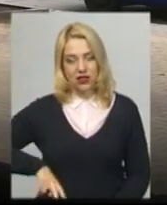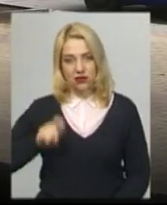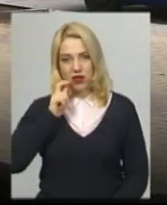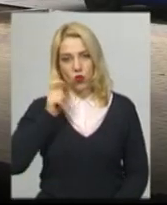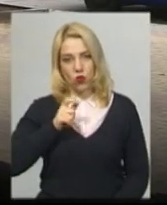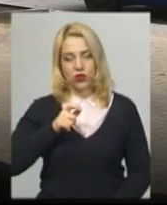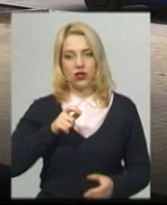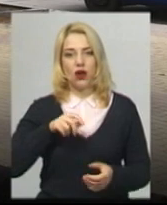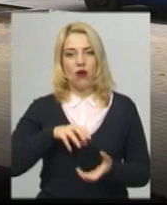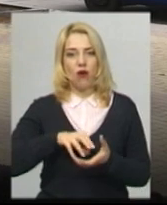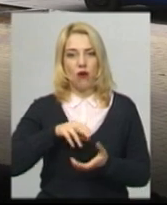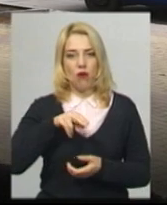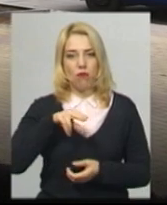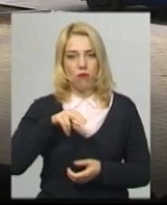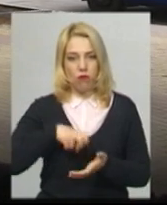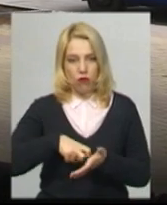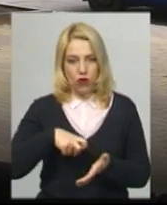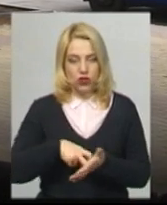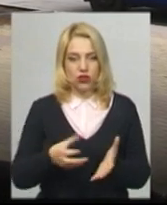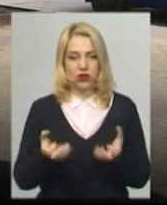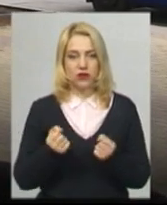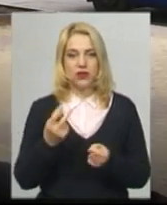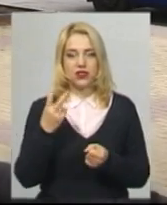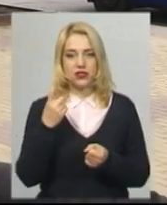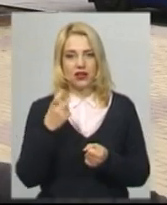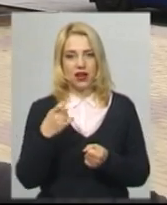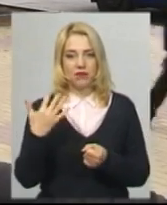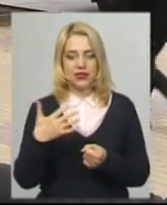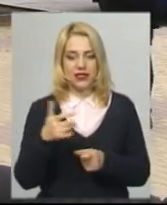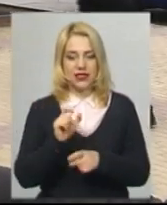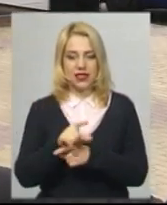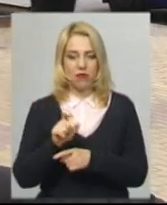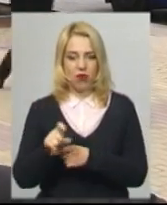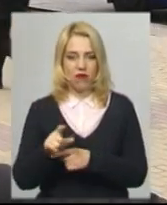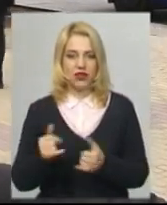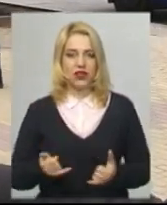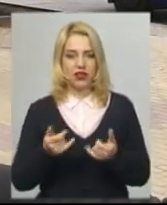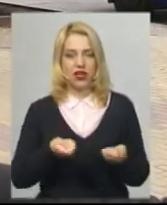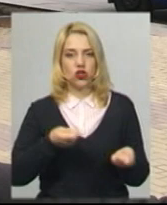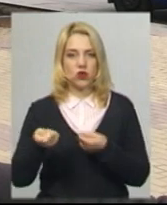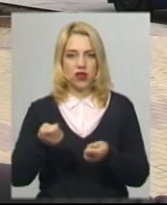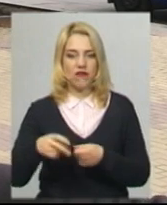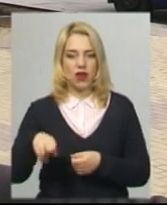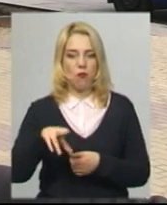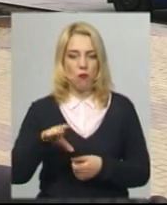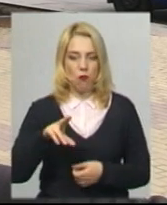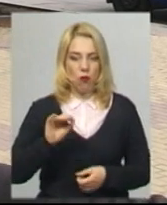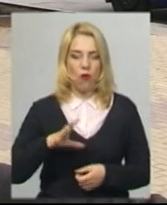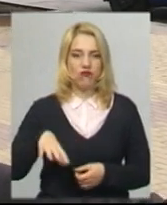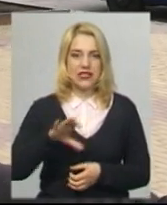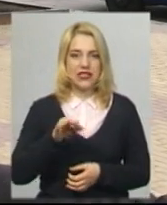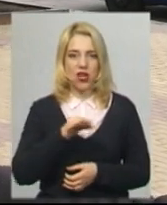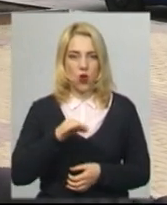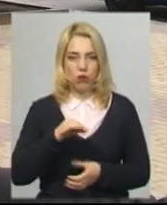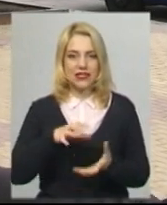отримала близько 150 замовлених для доставки по всій області пасок. В цілому